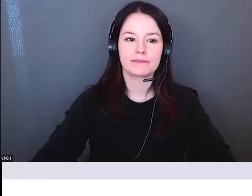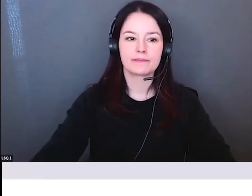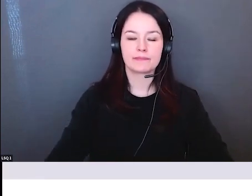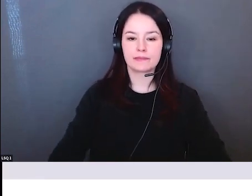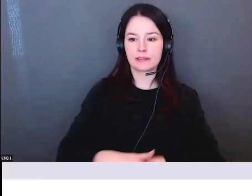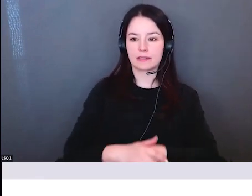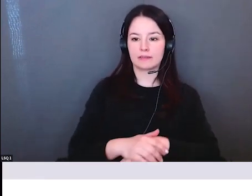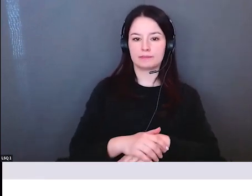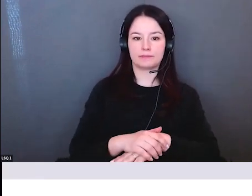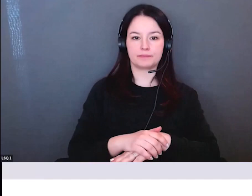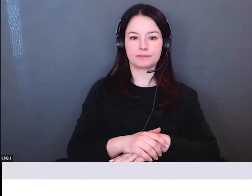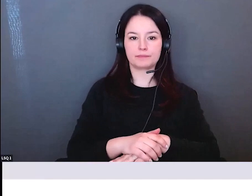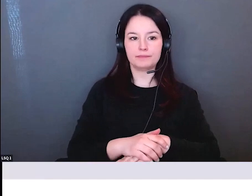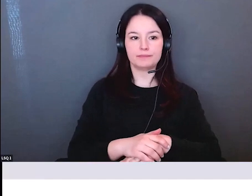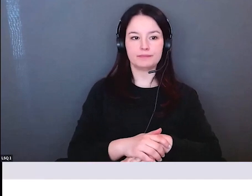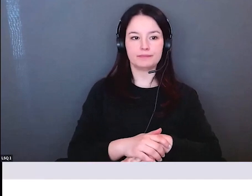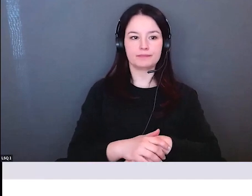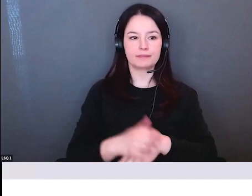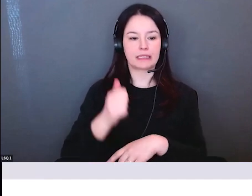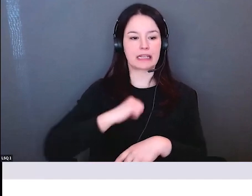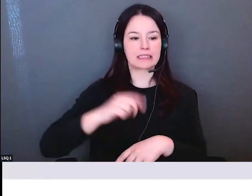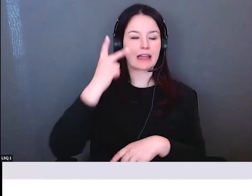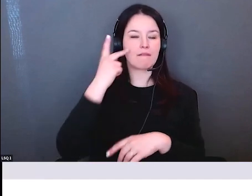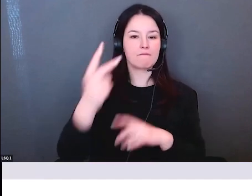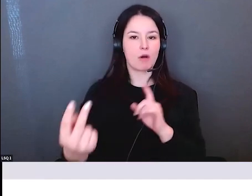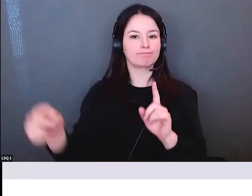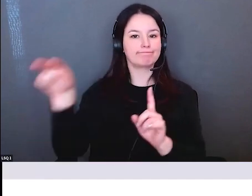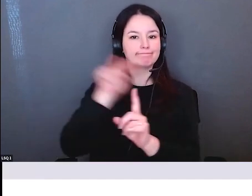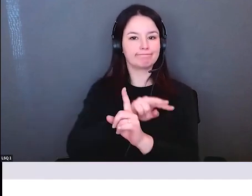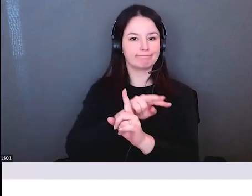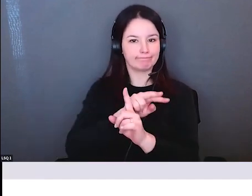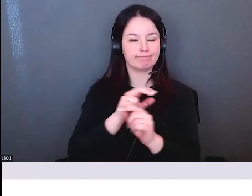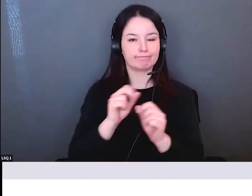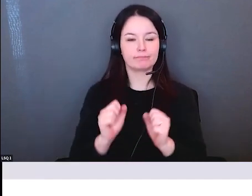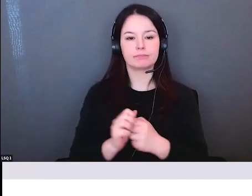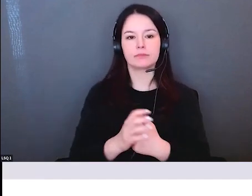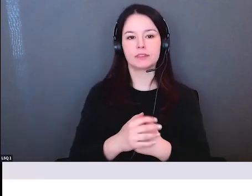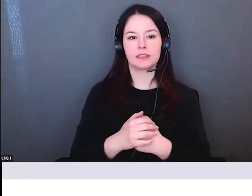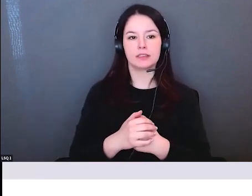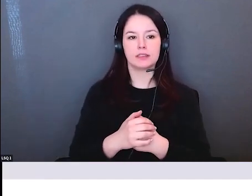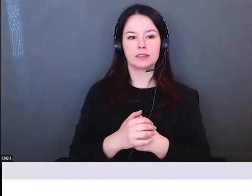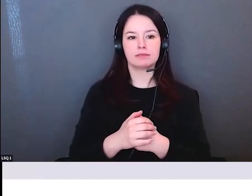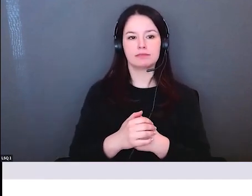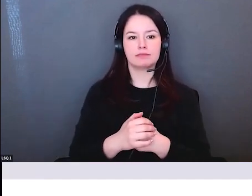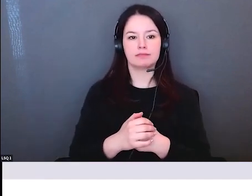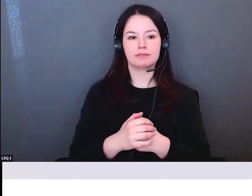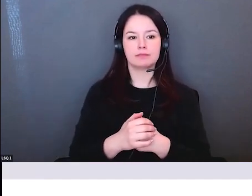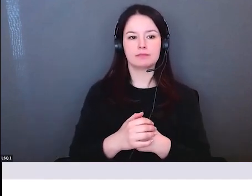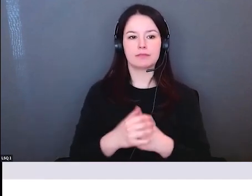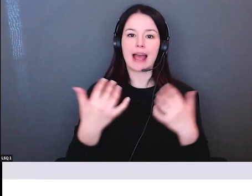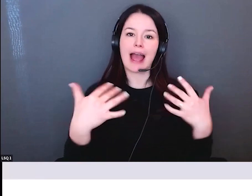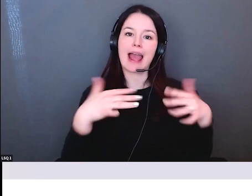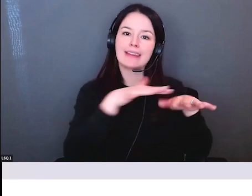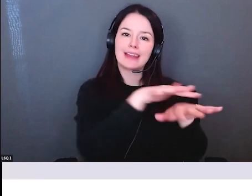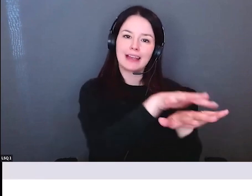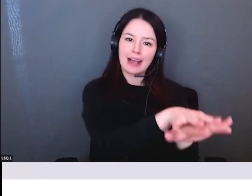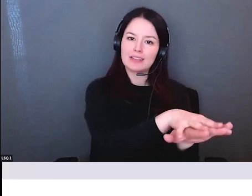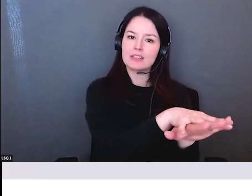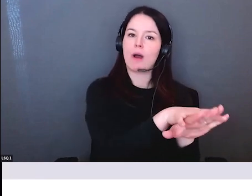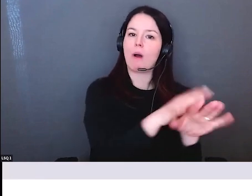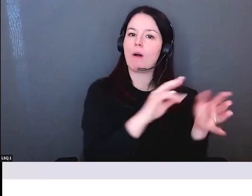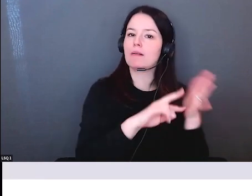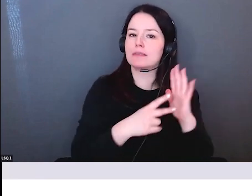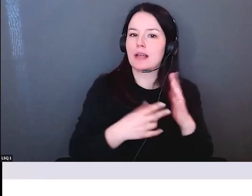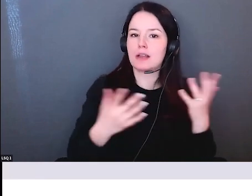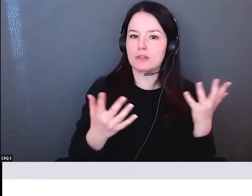passer à une transformation qui comprend les problèmes à être pris en compte c'est-à-dire la médaille à chaque fois c'est les médailles au